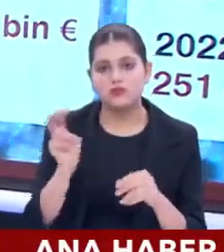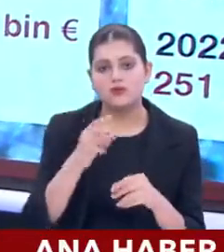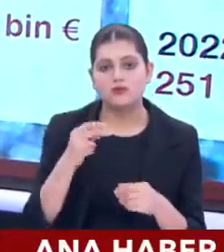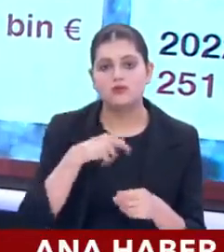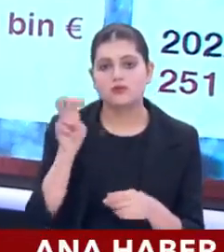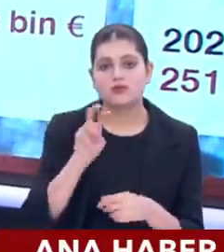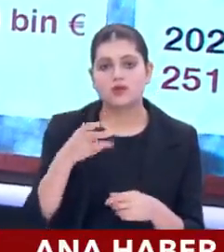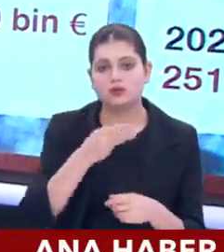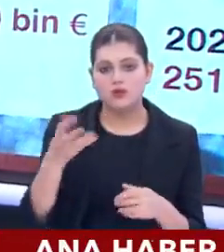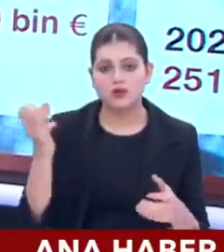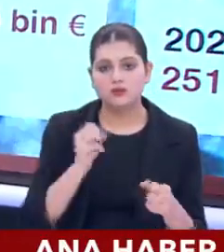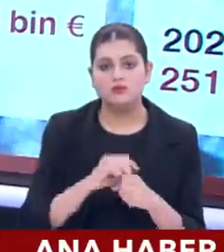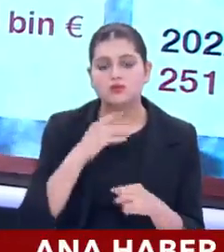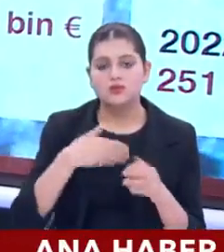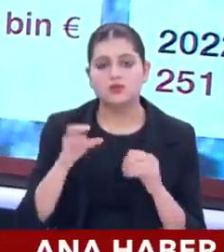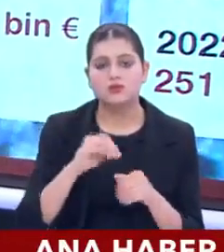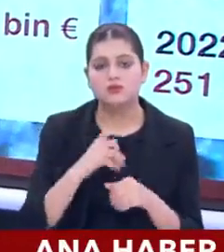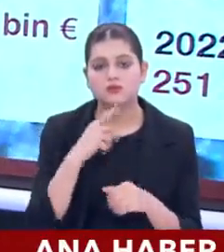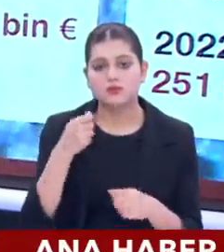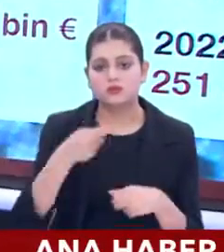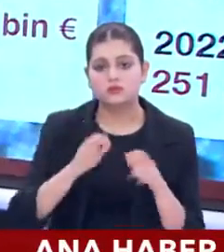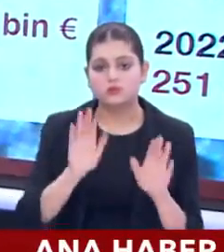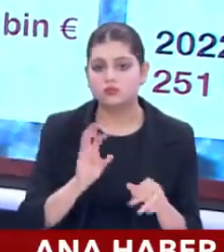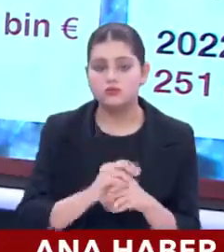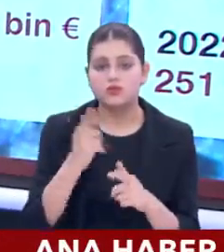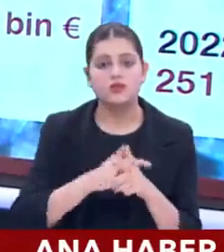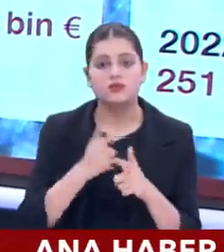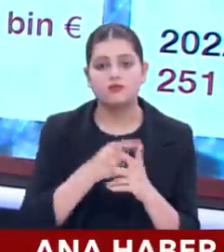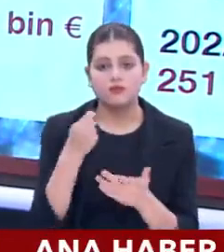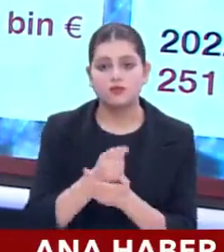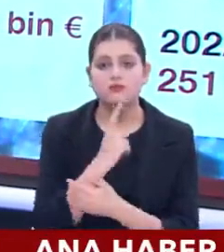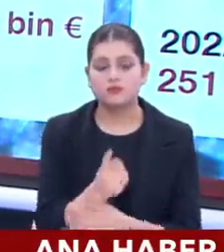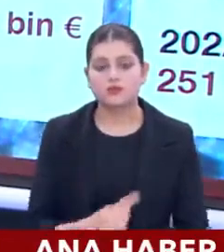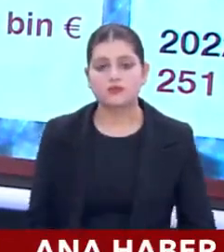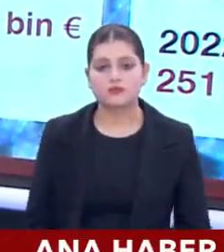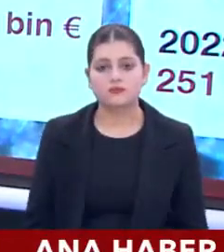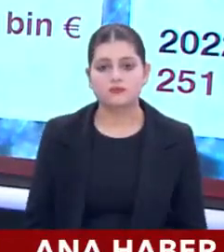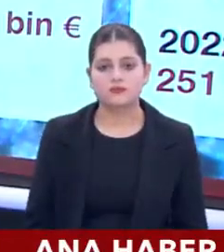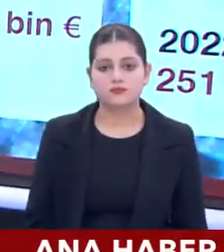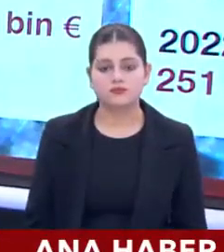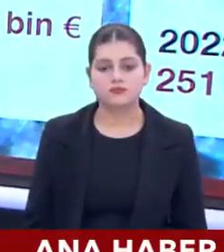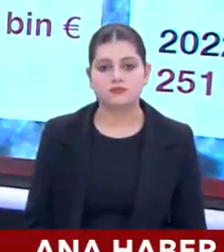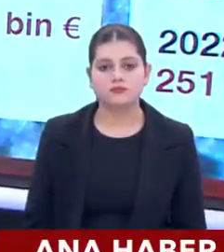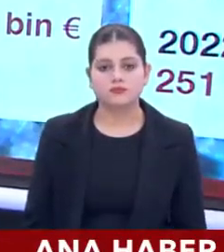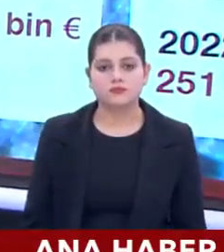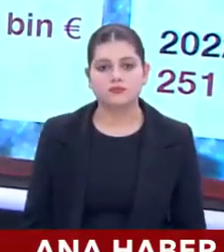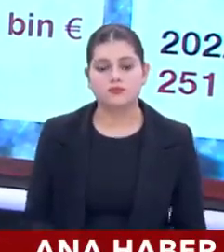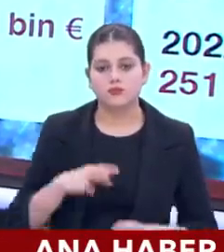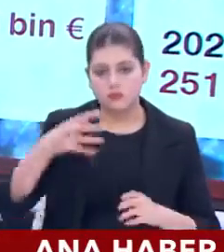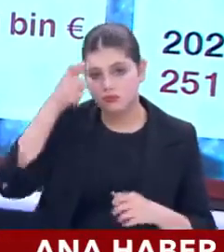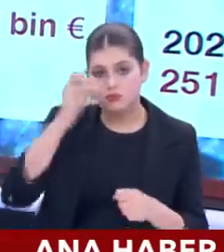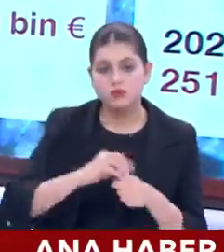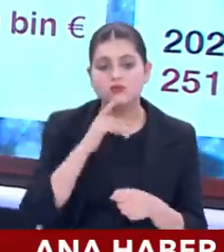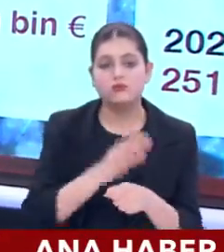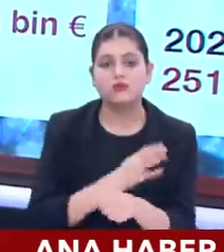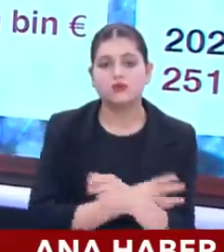Ben diyor dolarımla, euronla alırım. Giderim orada yatırım olarak durur. Orada kiraya veririm birine diyor. Öyle bakan yabancılar da var. Ama Türkiye'den